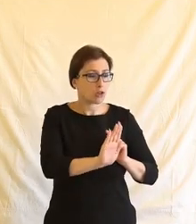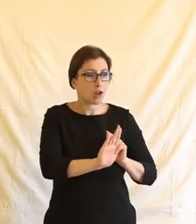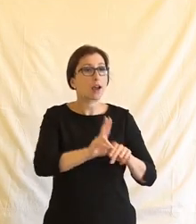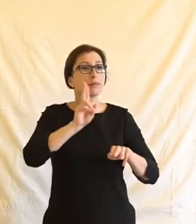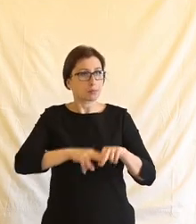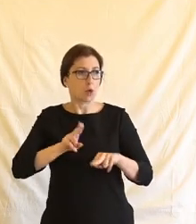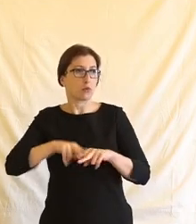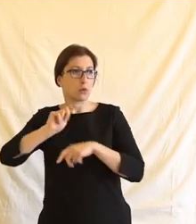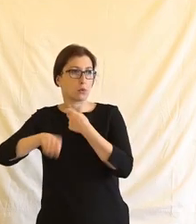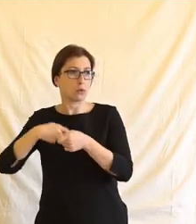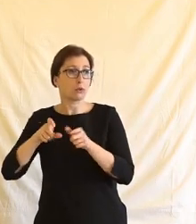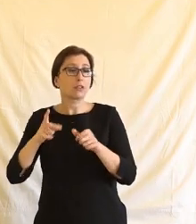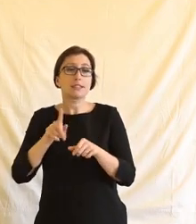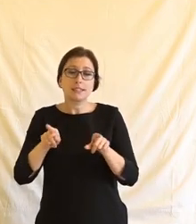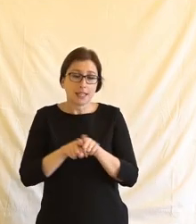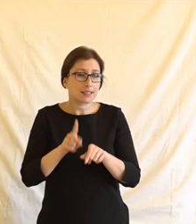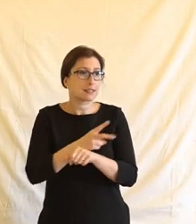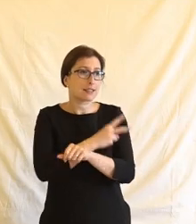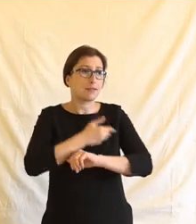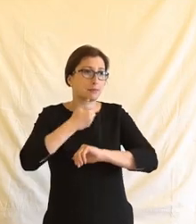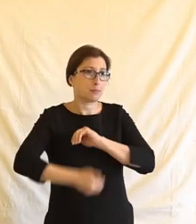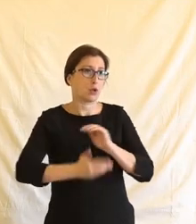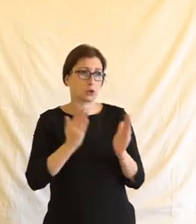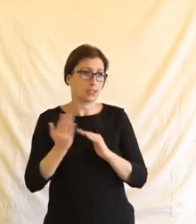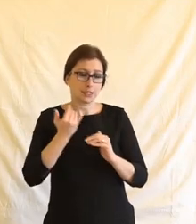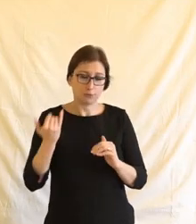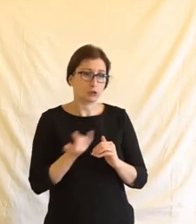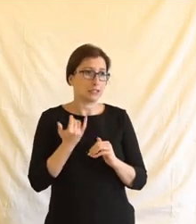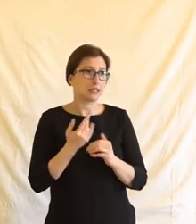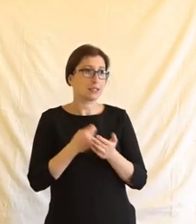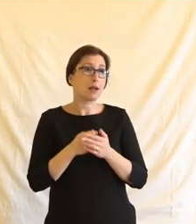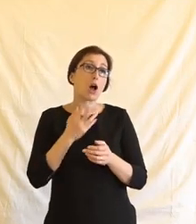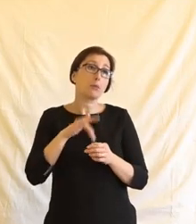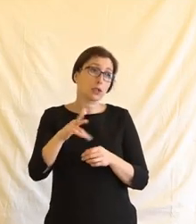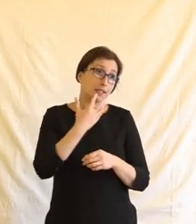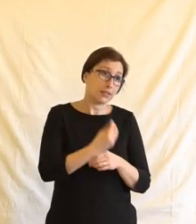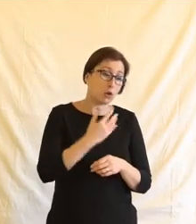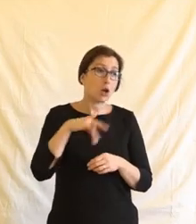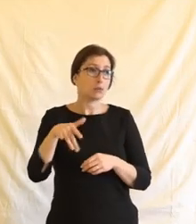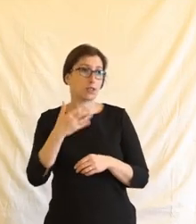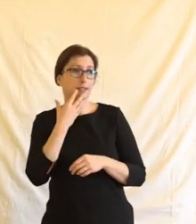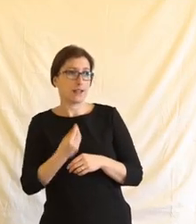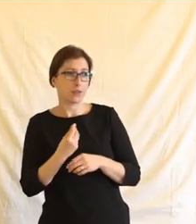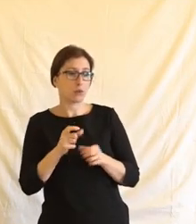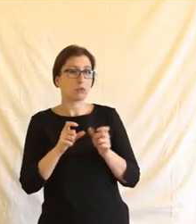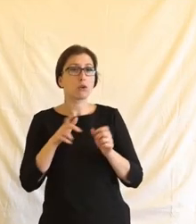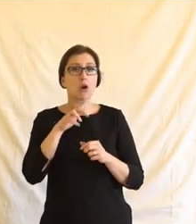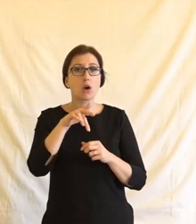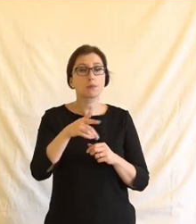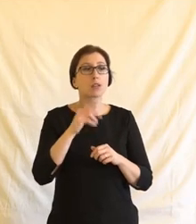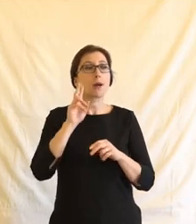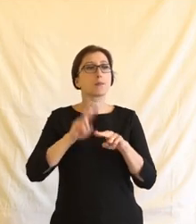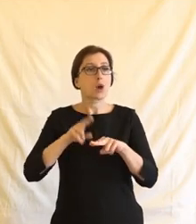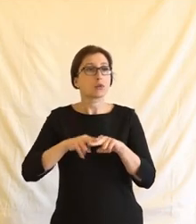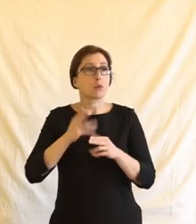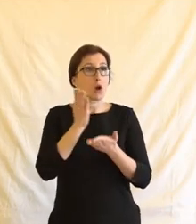spožděním, protože on už stejně s tím spožděním reaguje. A to je prostě bohužel jako výhoda i nevýhoda právní regulace, že mnohdy prostě reaguje